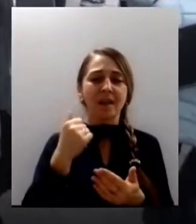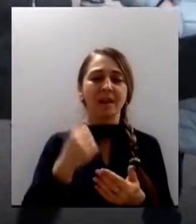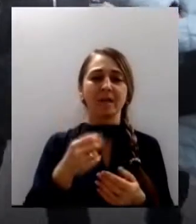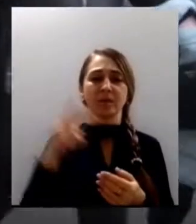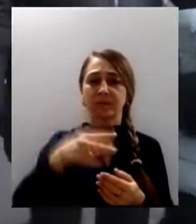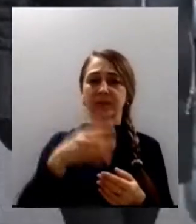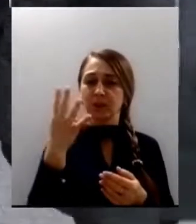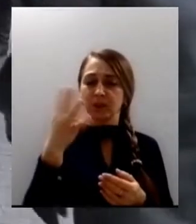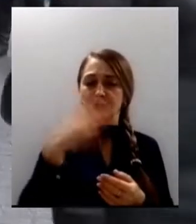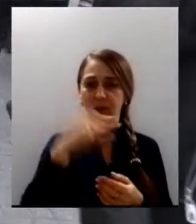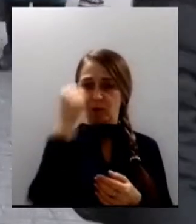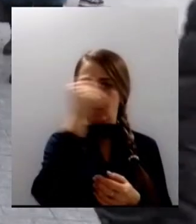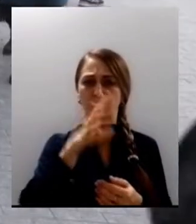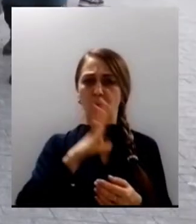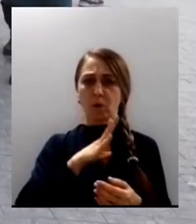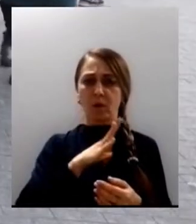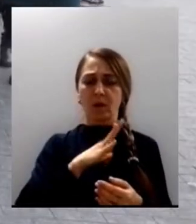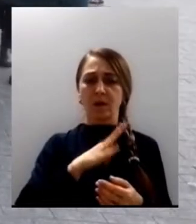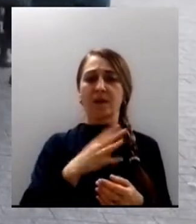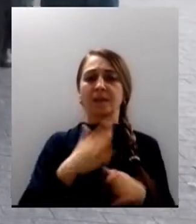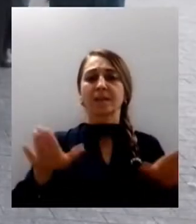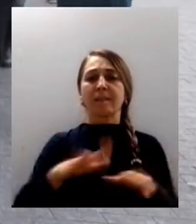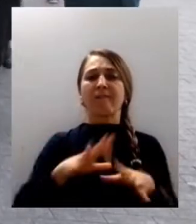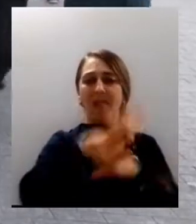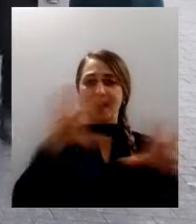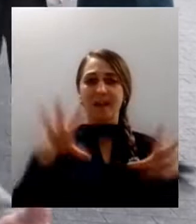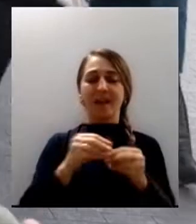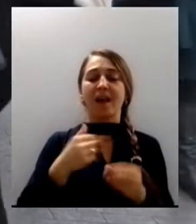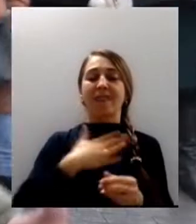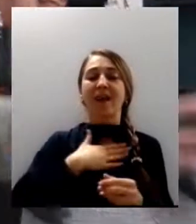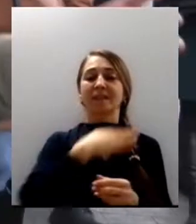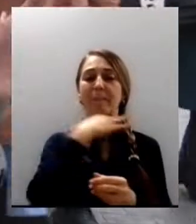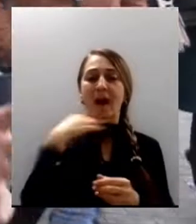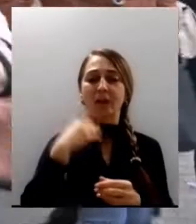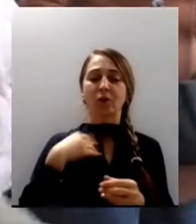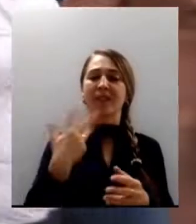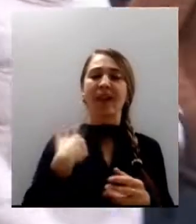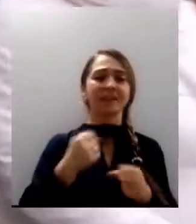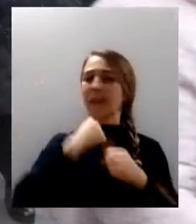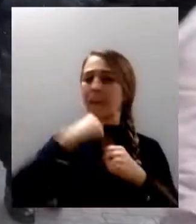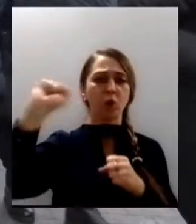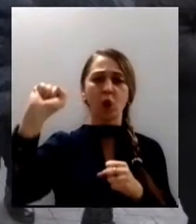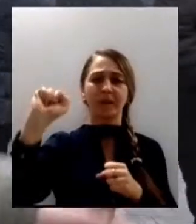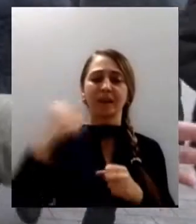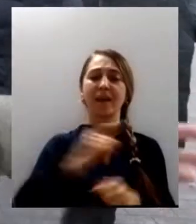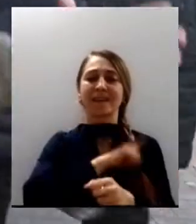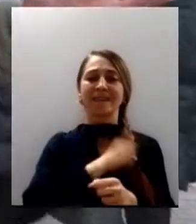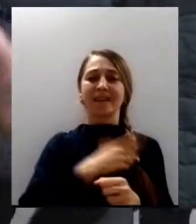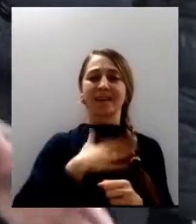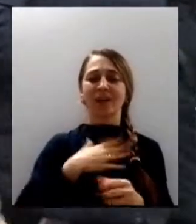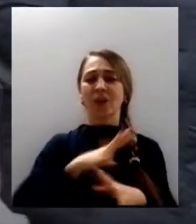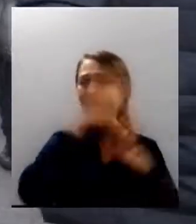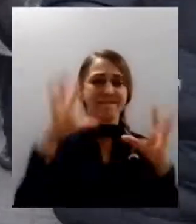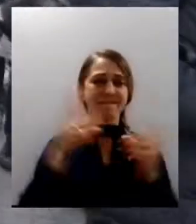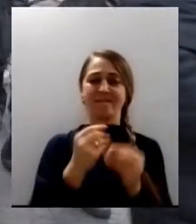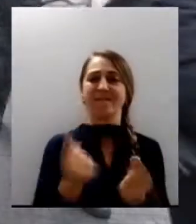гранжоли, не співали, разом нас багато, нас не подолати. Тому що сила наша в єдинстві. І треба